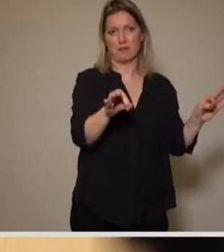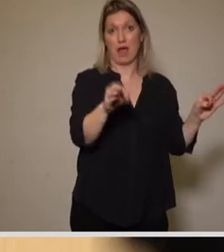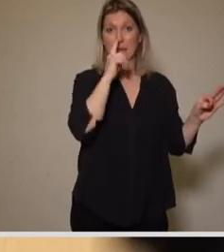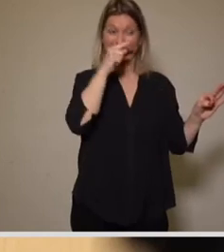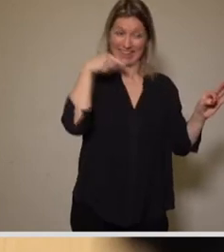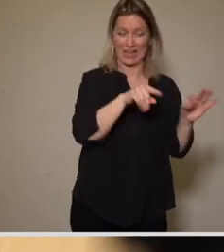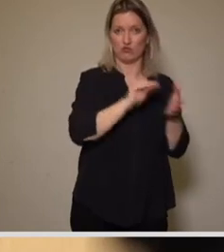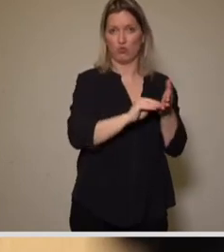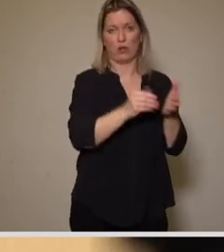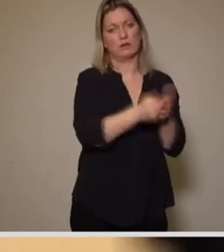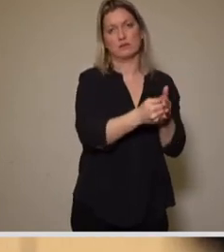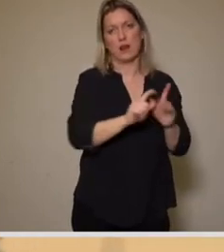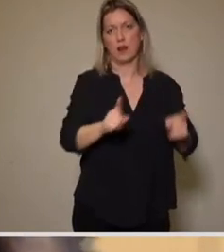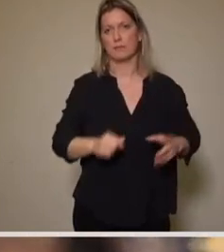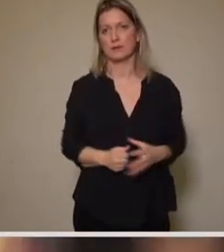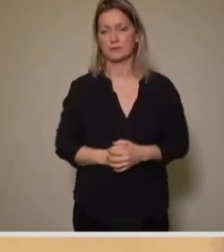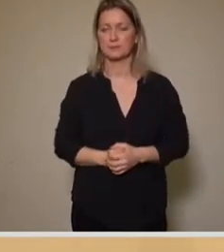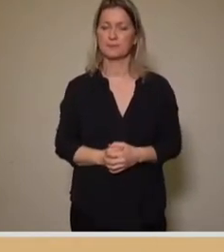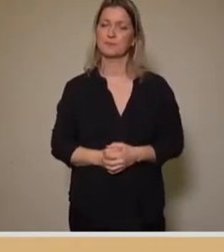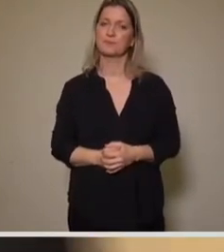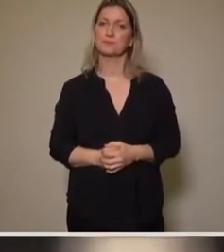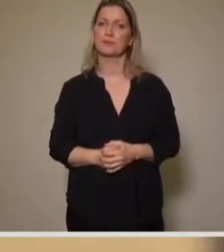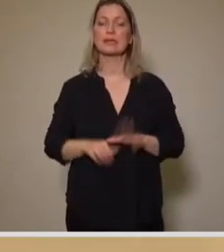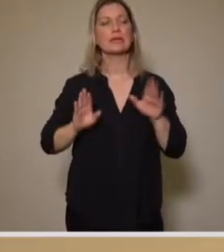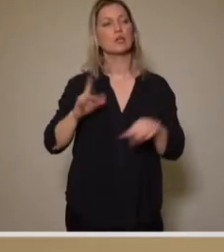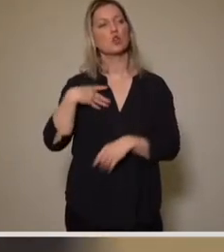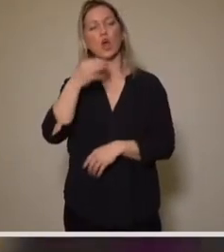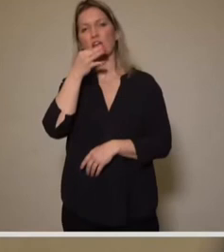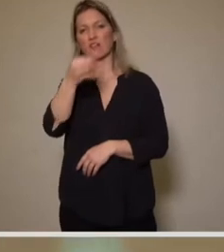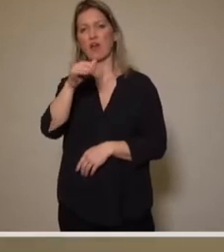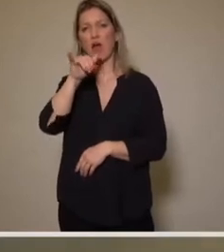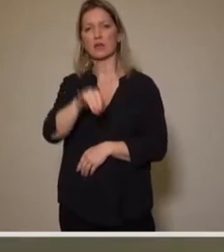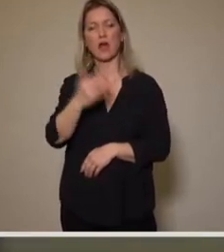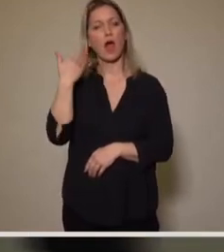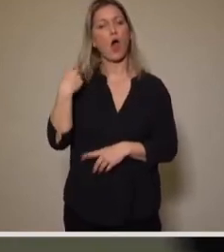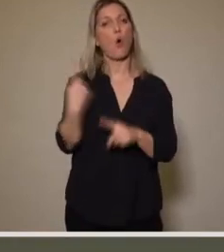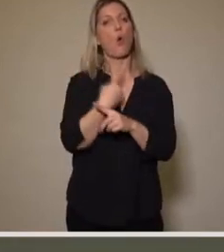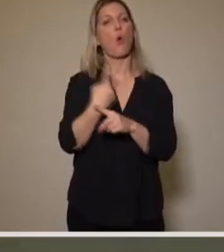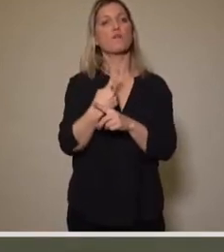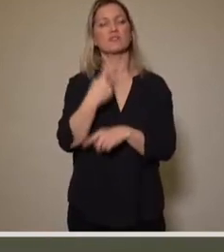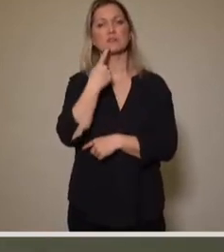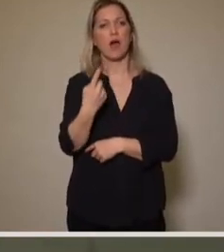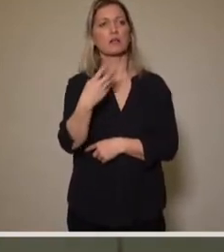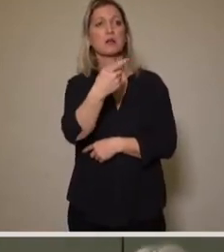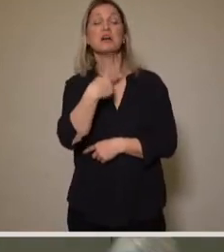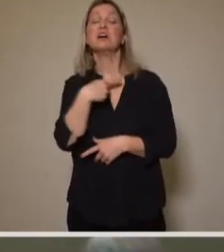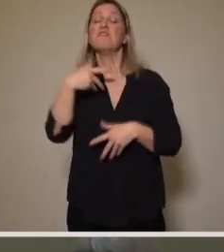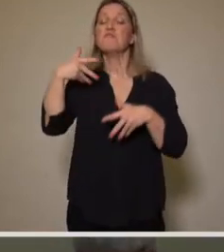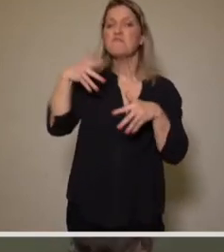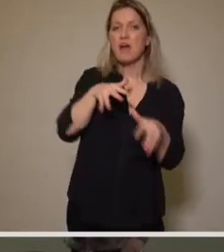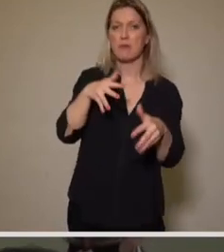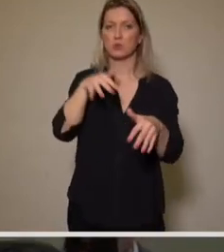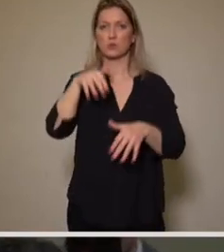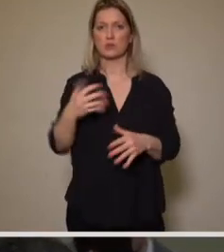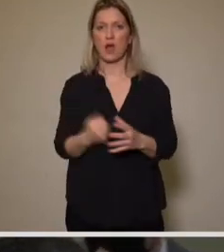Eine Rückfrage hätte ich bezüglich der sehr oft zitierten Vermutlichkeit von Ihrer Seite. Welche Daten